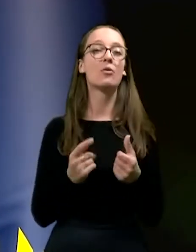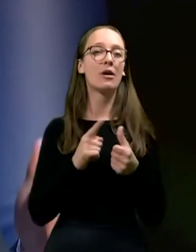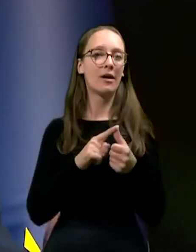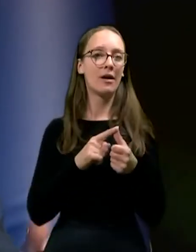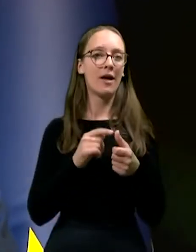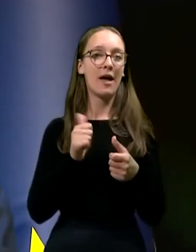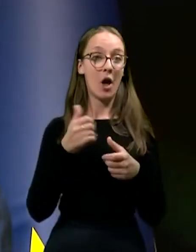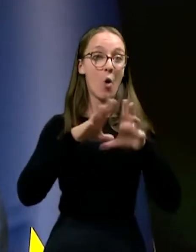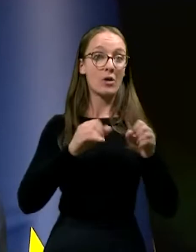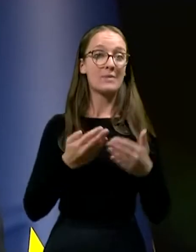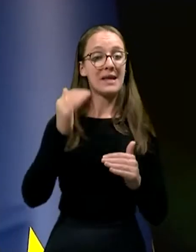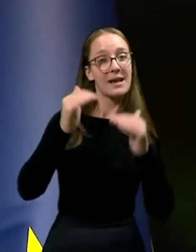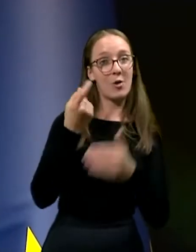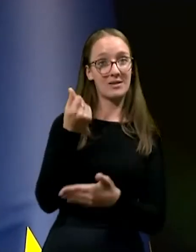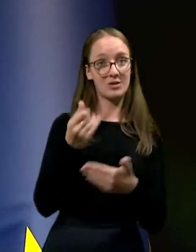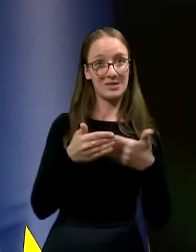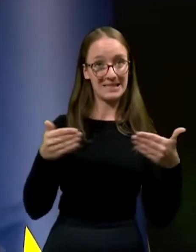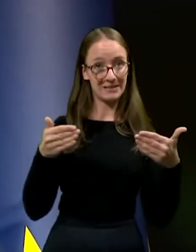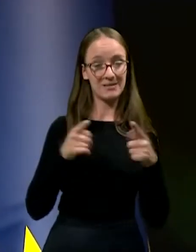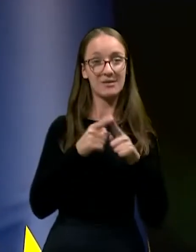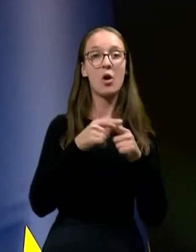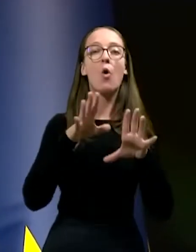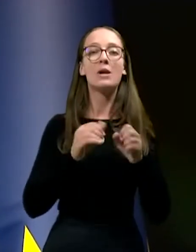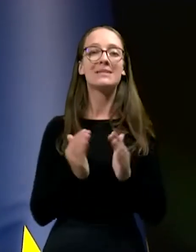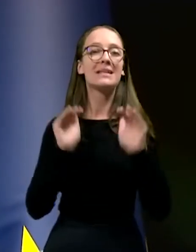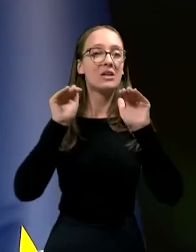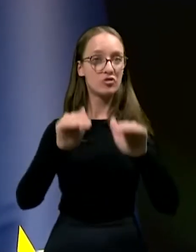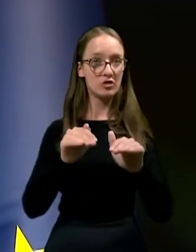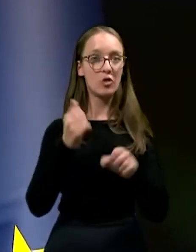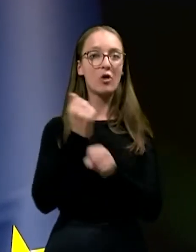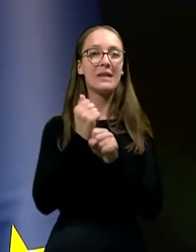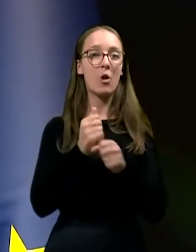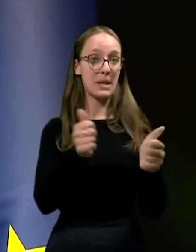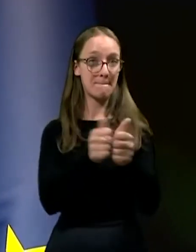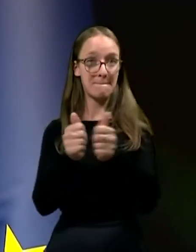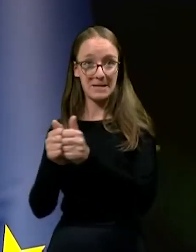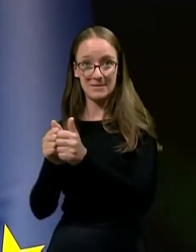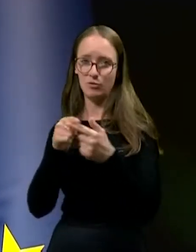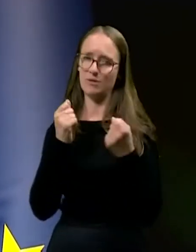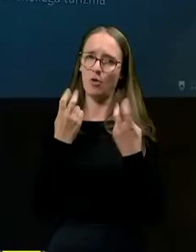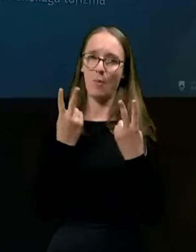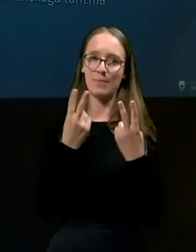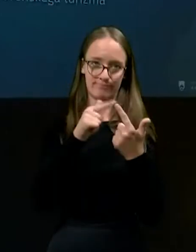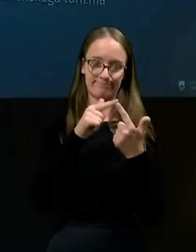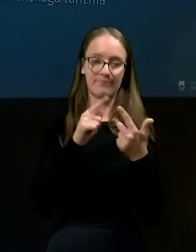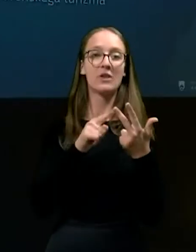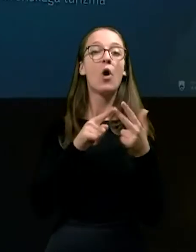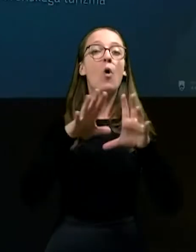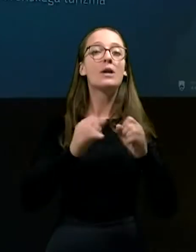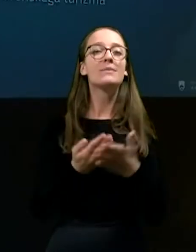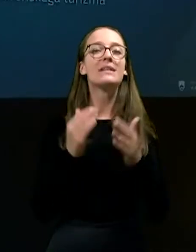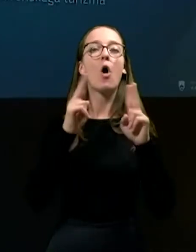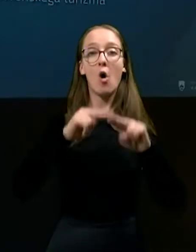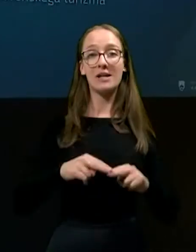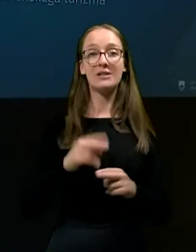najprej ukrepi za regulacijo cen, ukrepi za zaščito delovnih mest, kar je zelo pomembno, ukrepi za